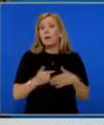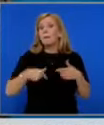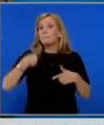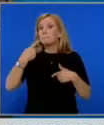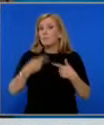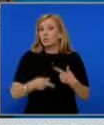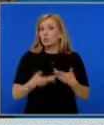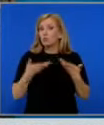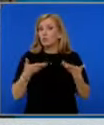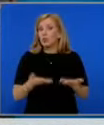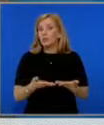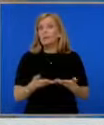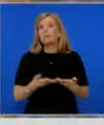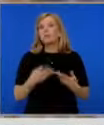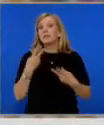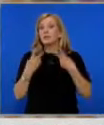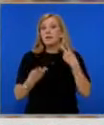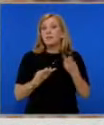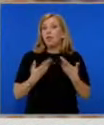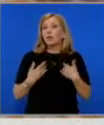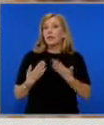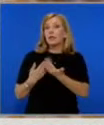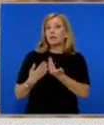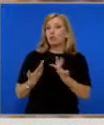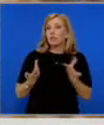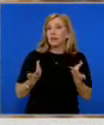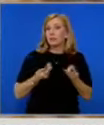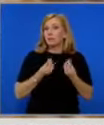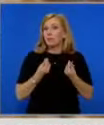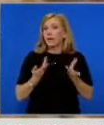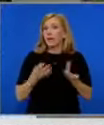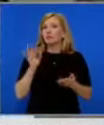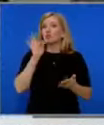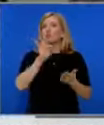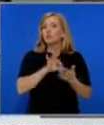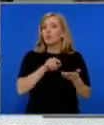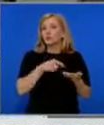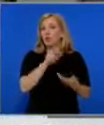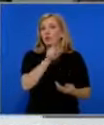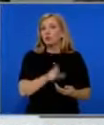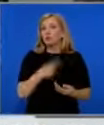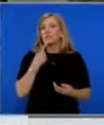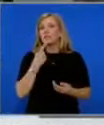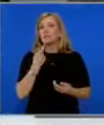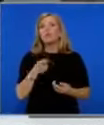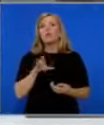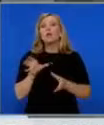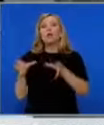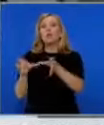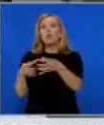съответно установяване на неговото имущество, происхода на тези средства, как са достигнали до лицето, за кои групи ще бъдат